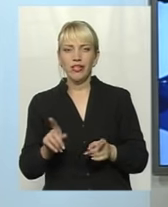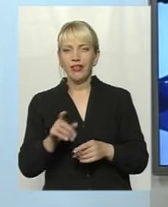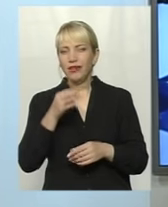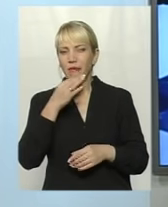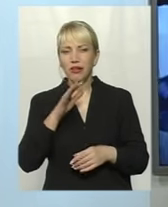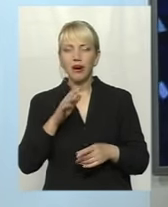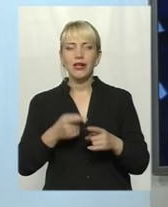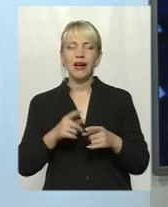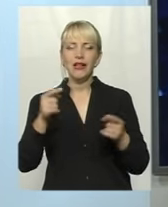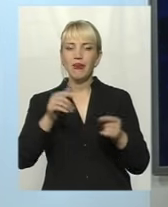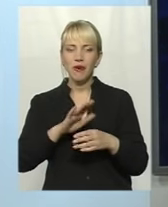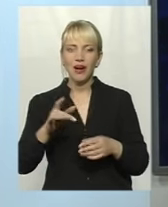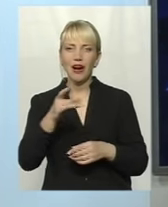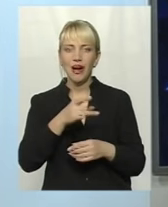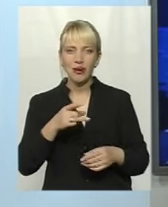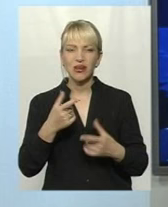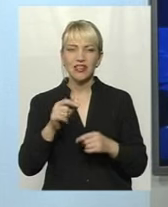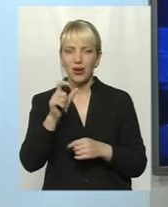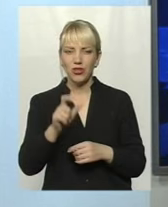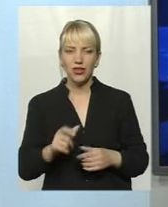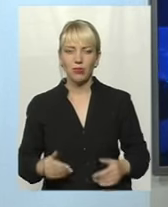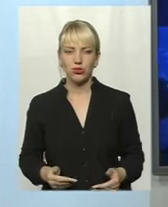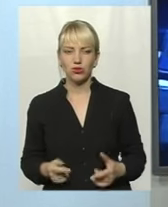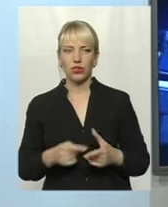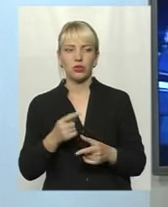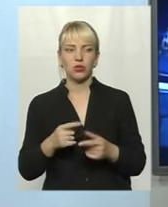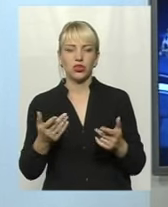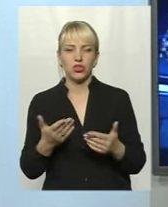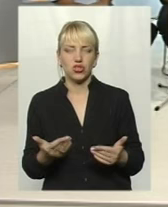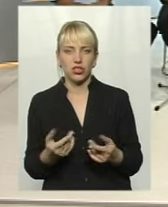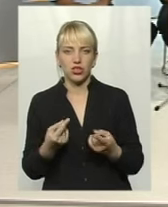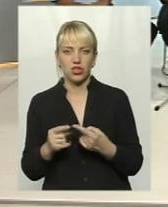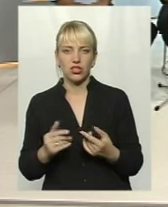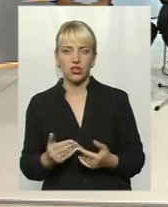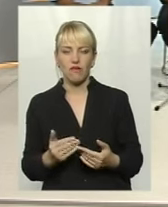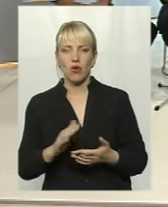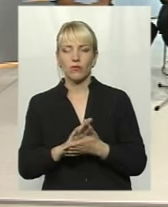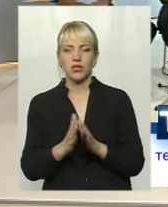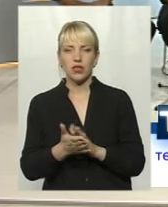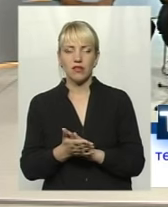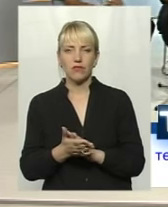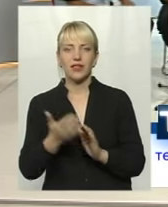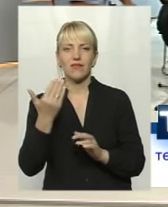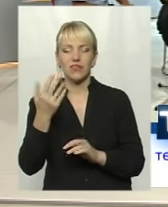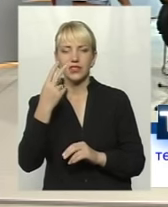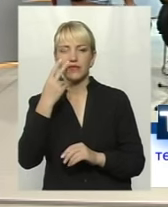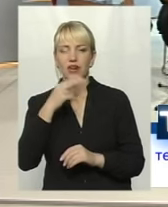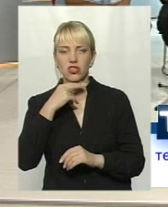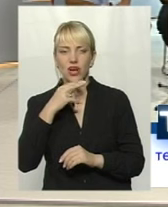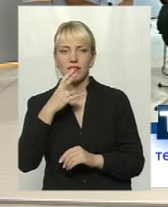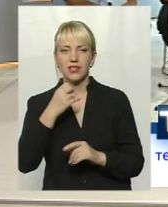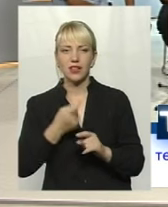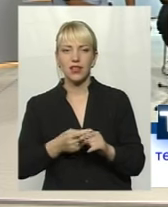відповідає мікрорайон, де людина проживає, або ж інші якісь там життєві обставини. Ви зважали на те, пропонуючи людям